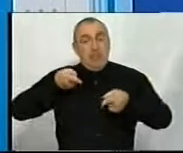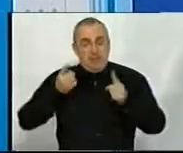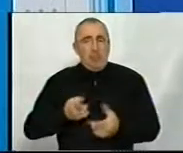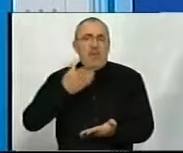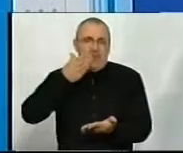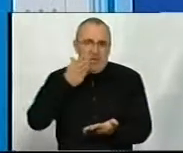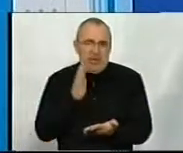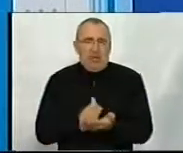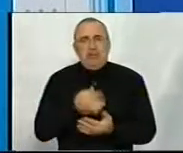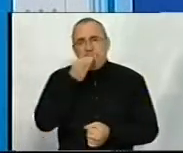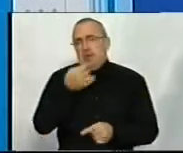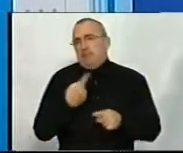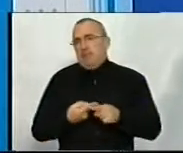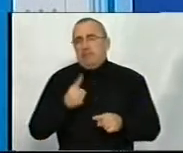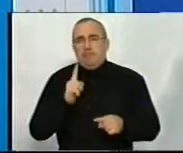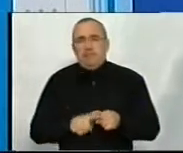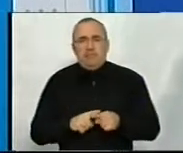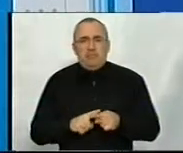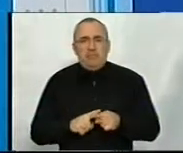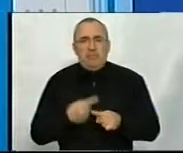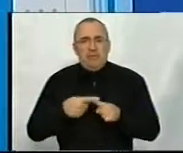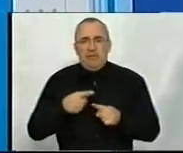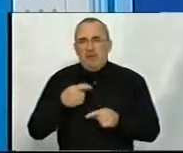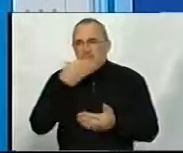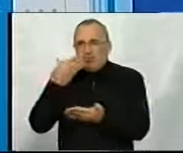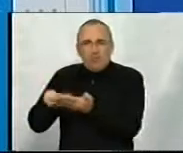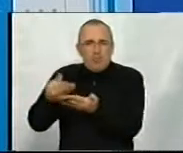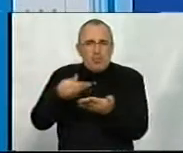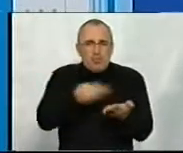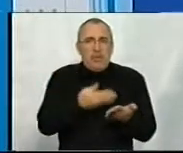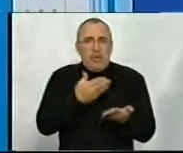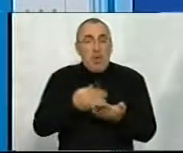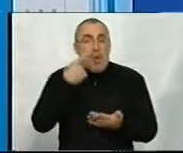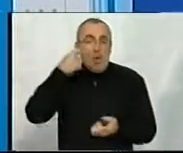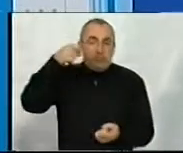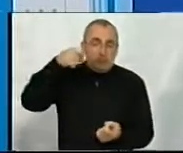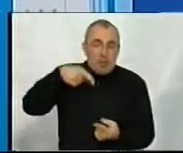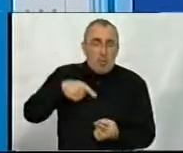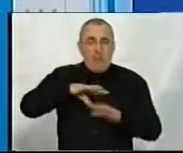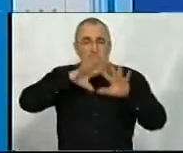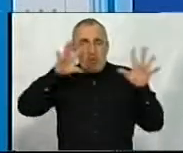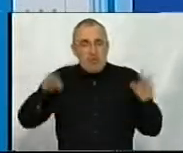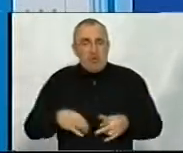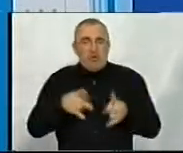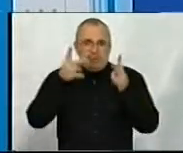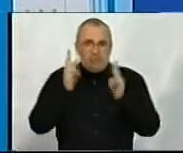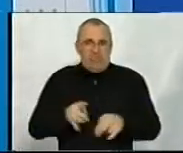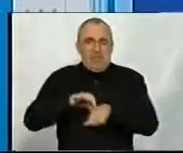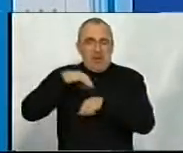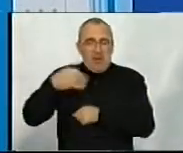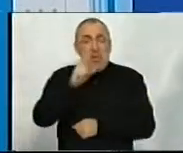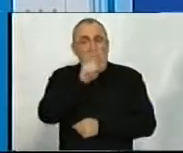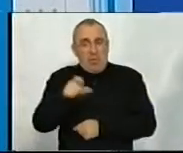є, скажімо так, це досить індивідуально, але є ознаки загальні жертв насилля. Це люди